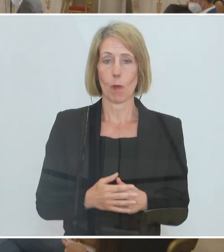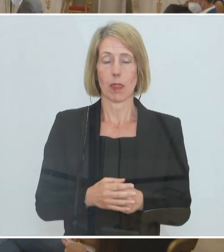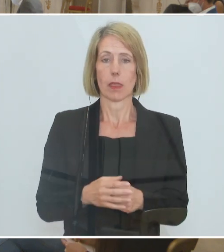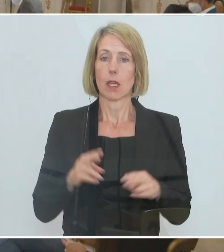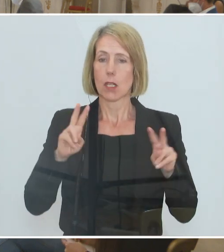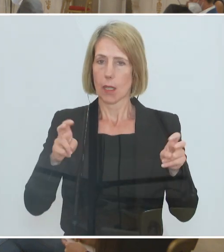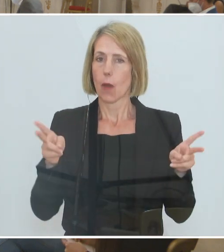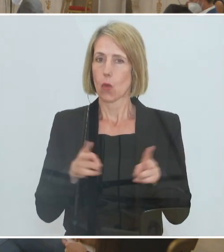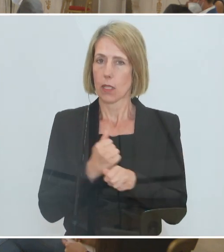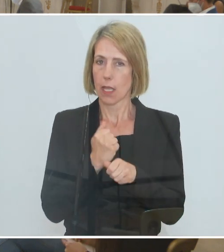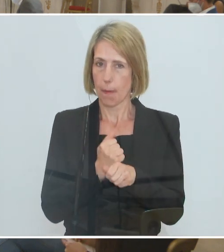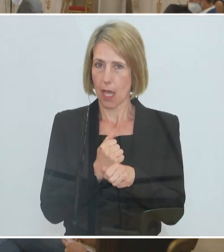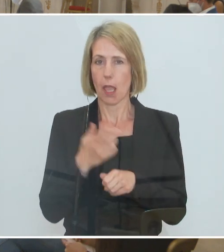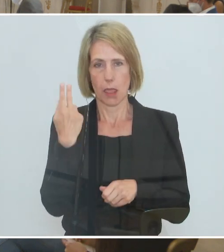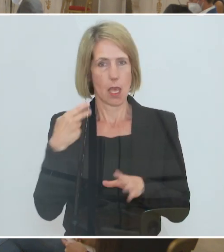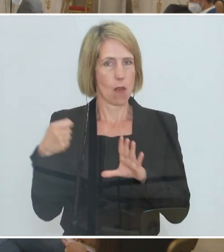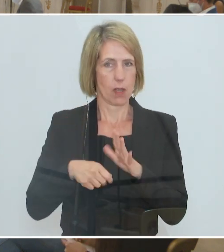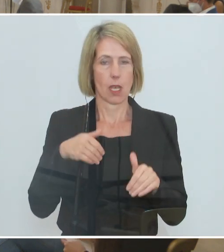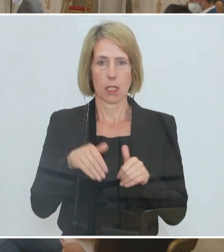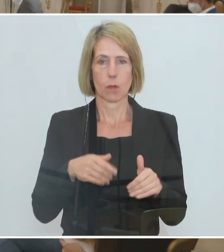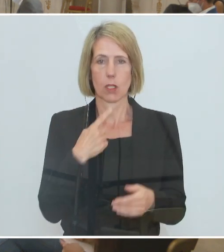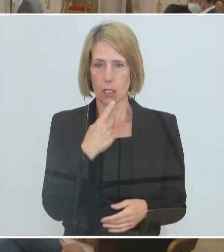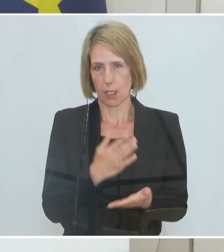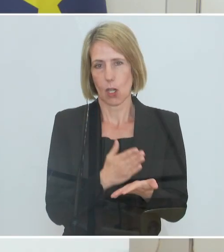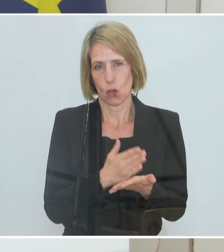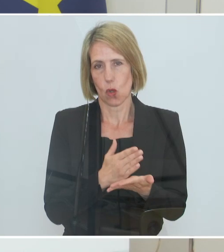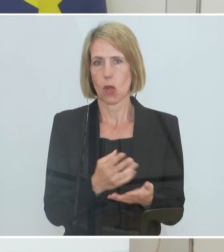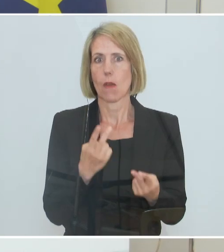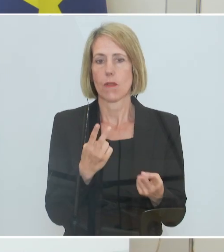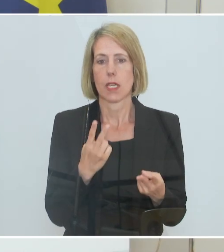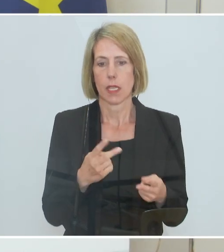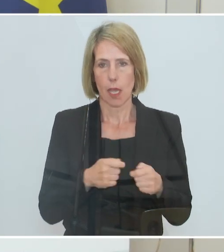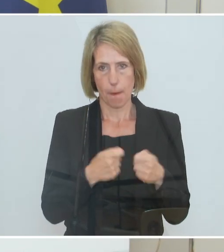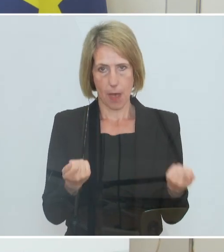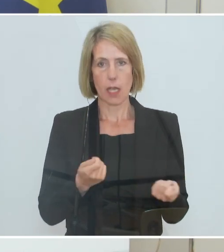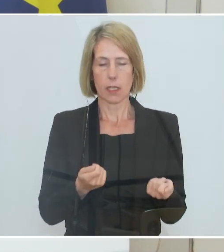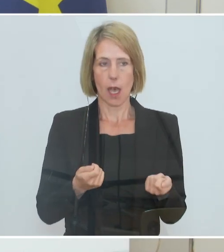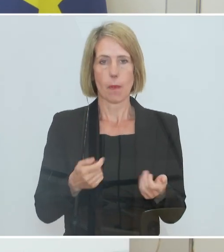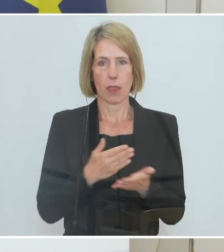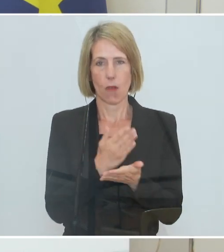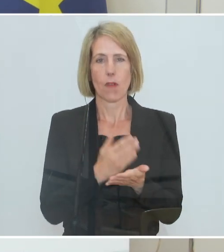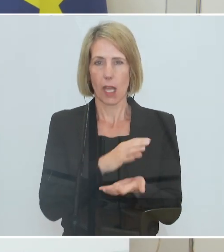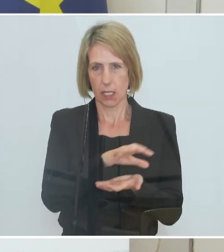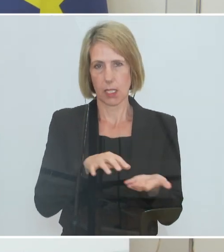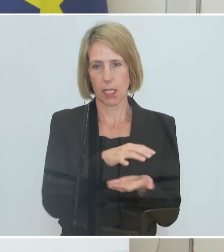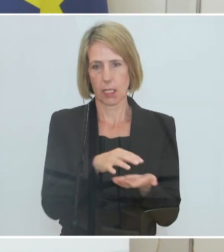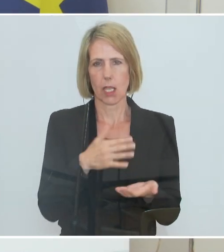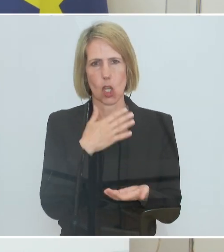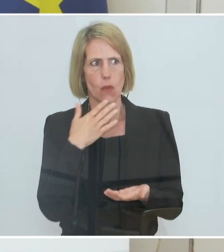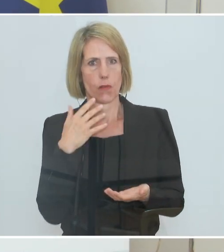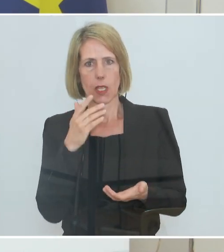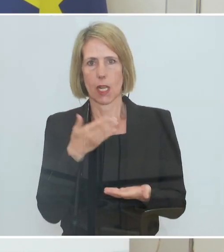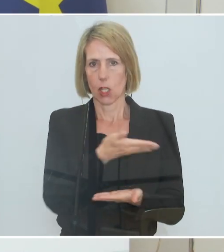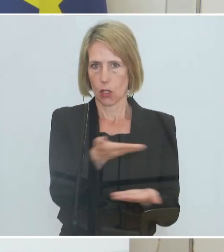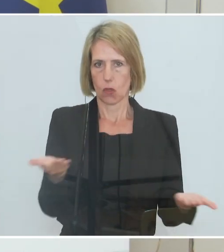ja, wie der Herr Finanzminister gesagt hat, eine ganz wichtige Maßnahme gewesen in der Krise. Sie wurde auch von vielen Seiten gelobt, auch außerhalb von Österreich.